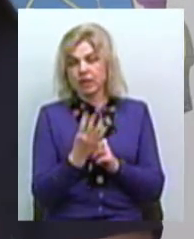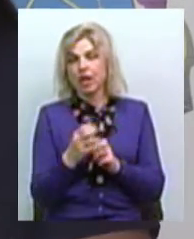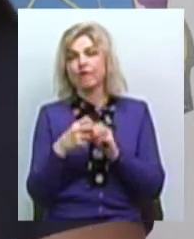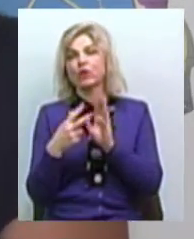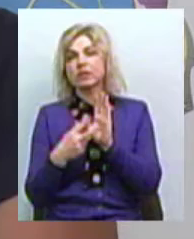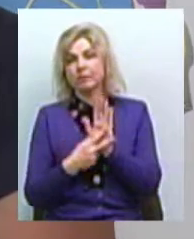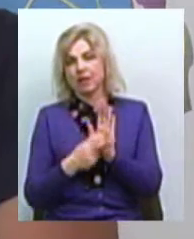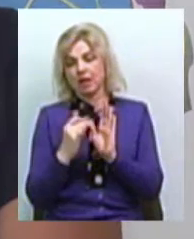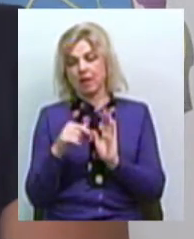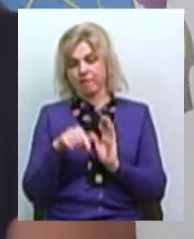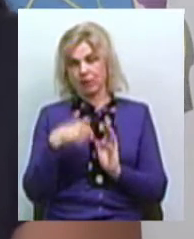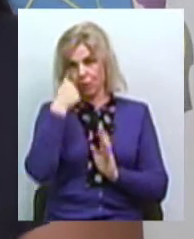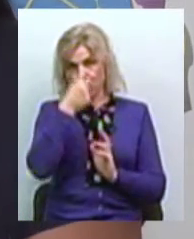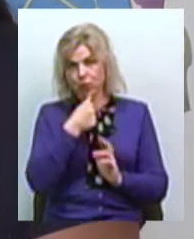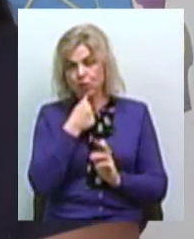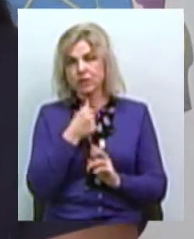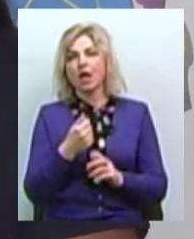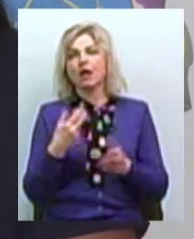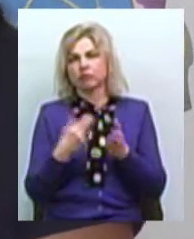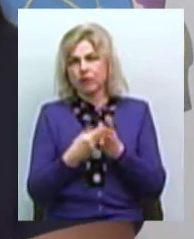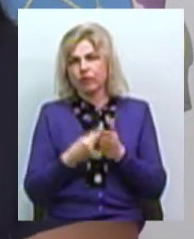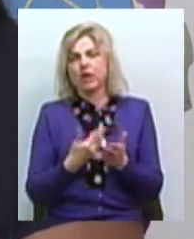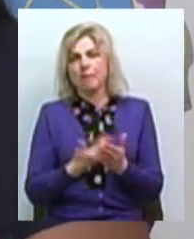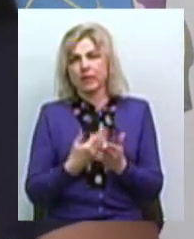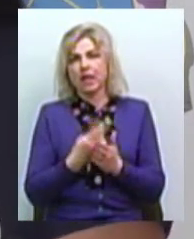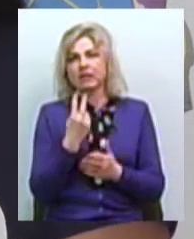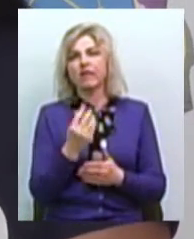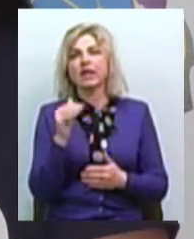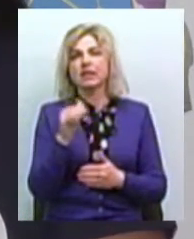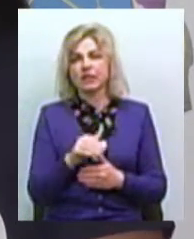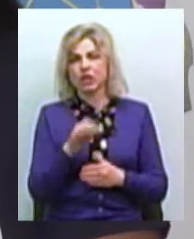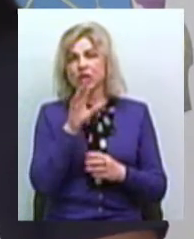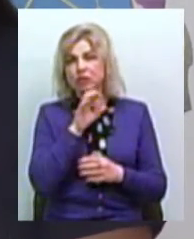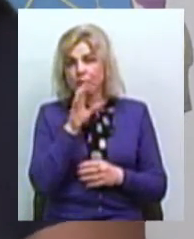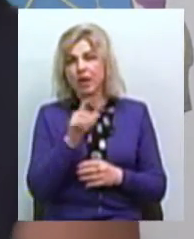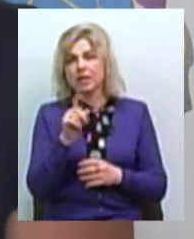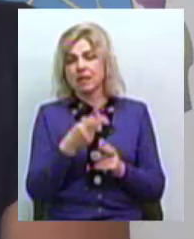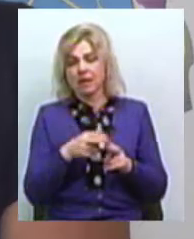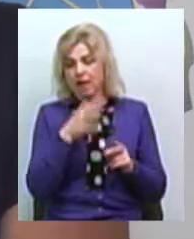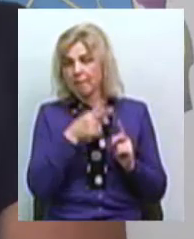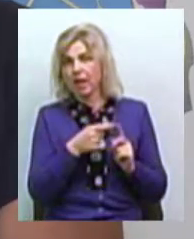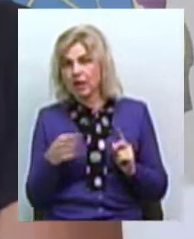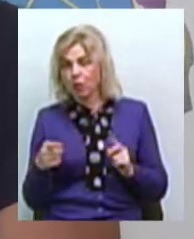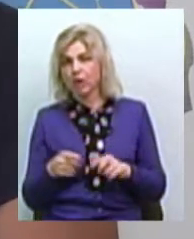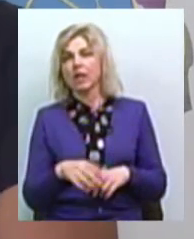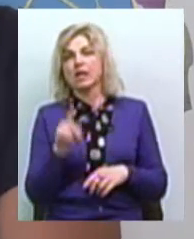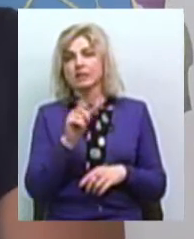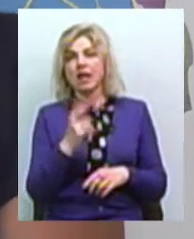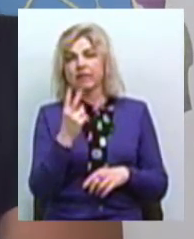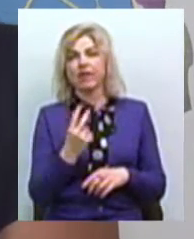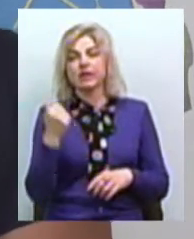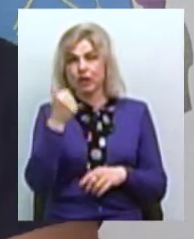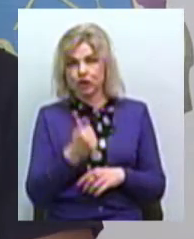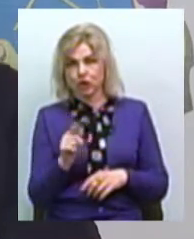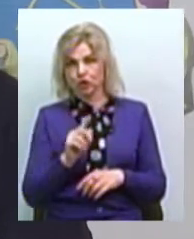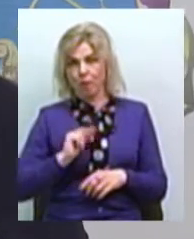і також в цьому році. Тобто стерилізовано вже близько 2000 тварин за цей весь великий період. Напротязі цих двох тижнів, що ми